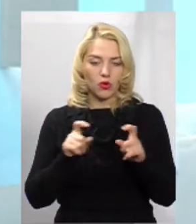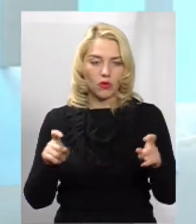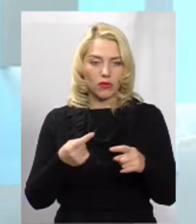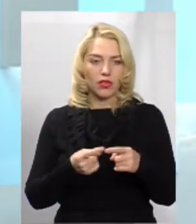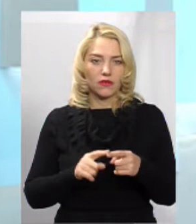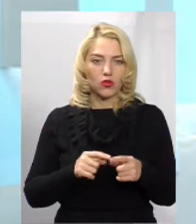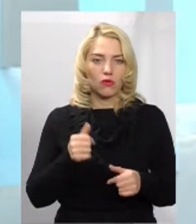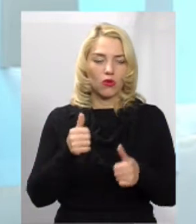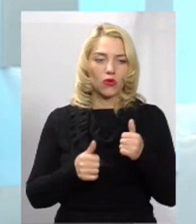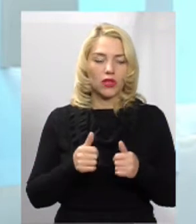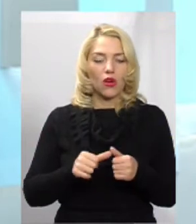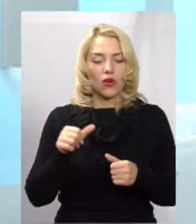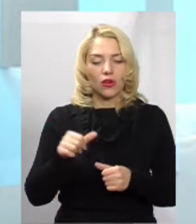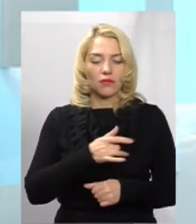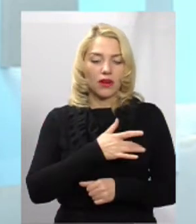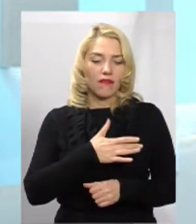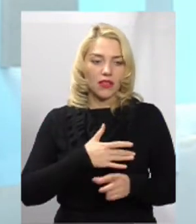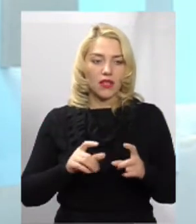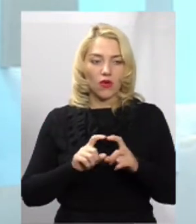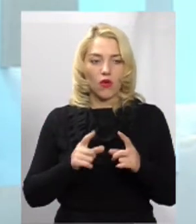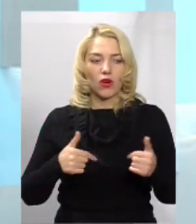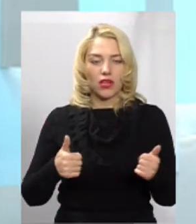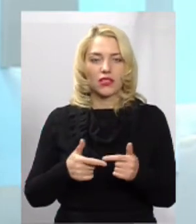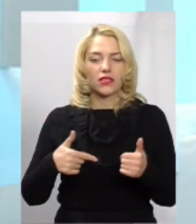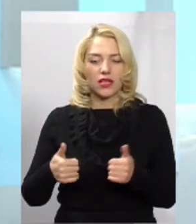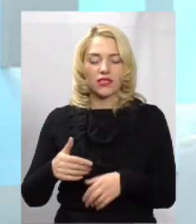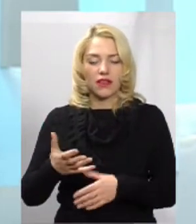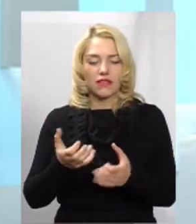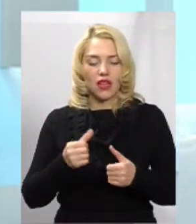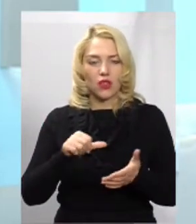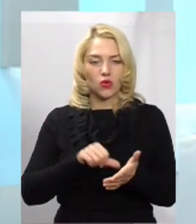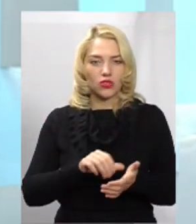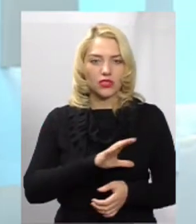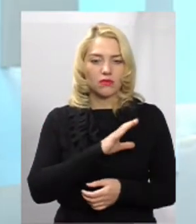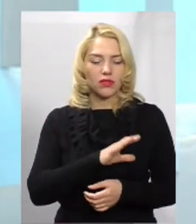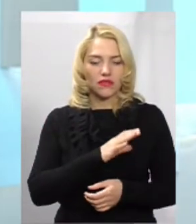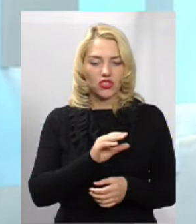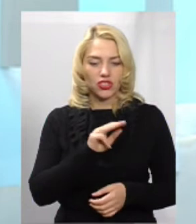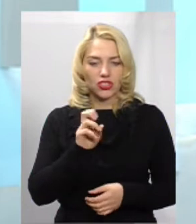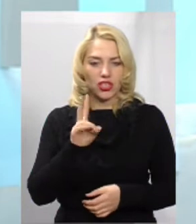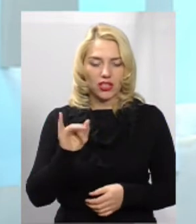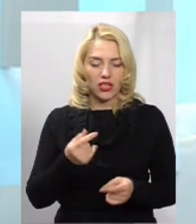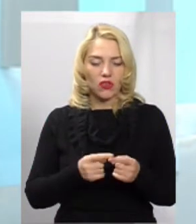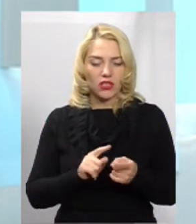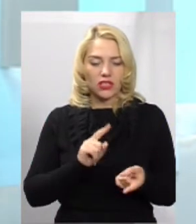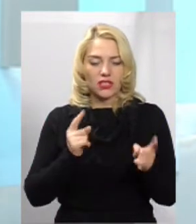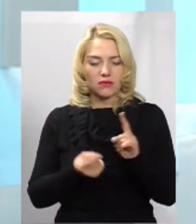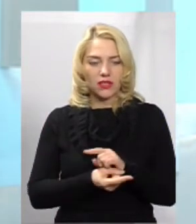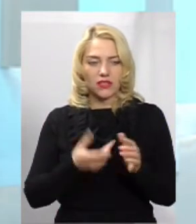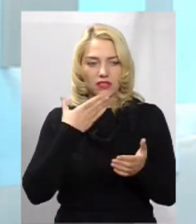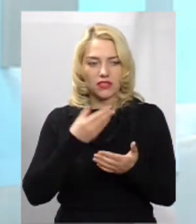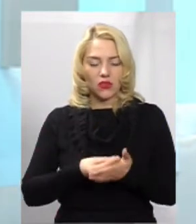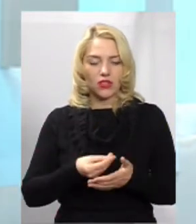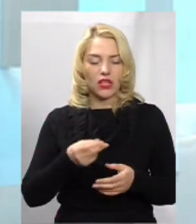конкурсі, крім приватних організацій, також взяли участь колишні ЖЕКи. Вони змінили свою назву на управляючі